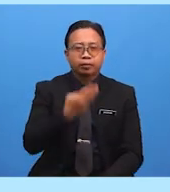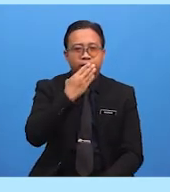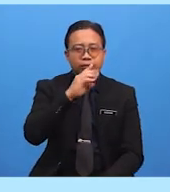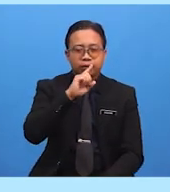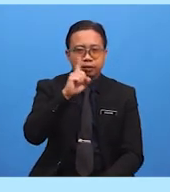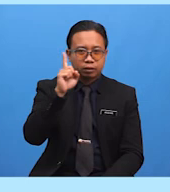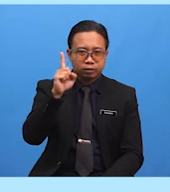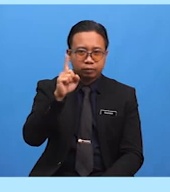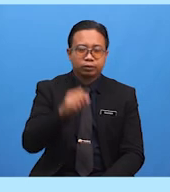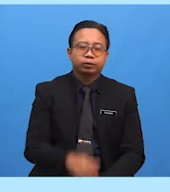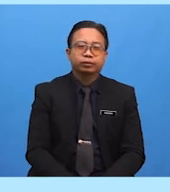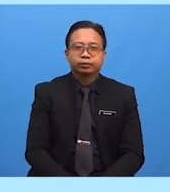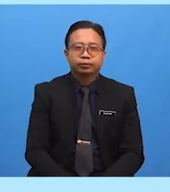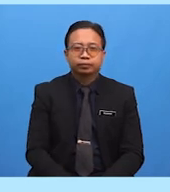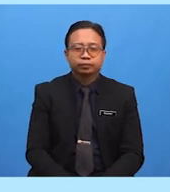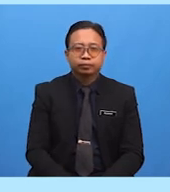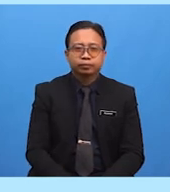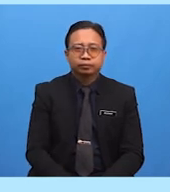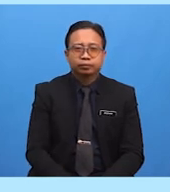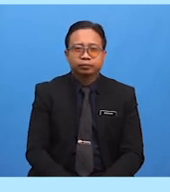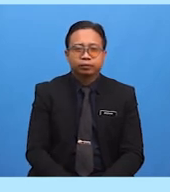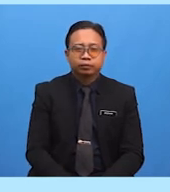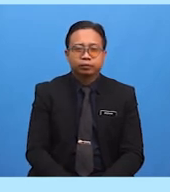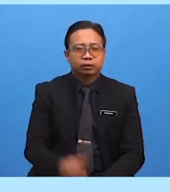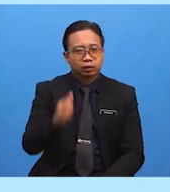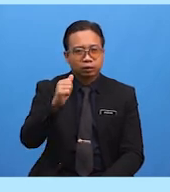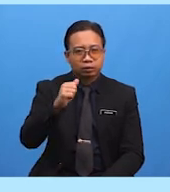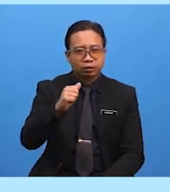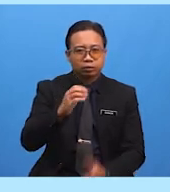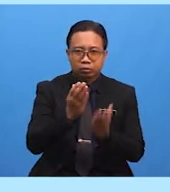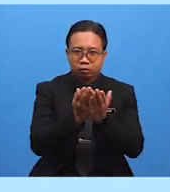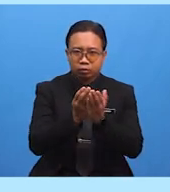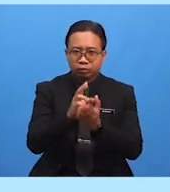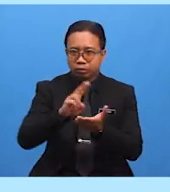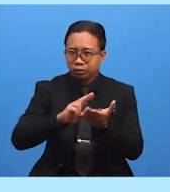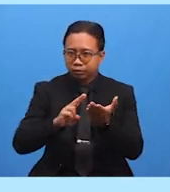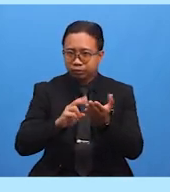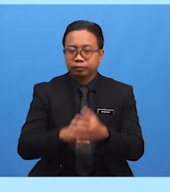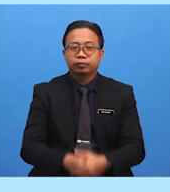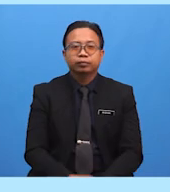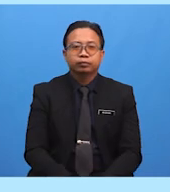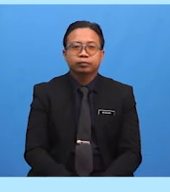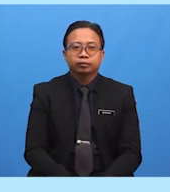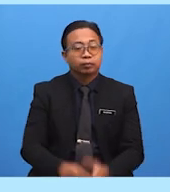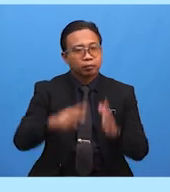tawakkaltu ala Allah Wala hawla wala quwata illa billah